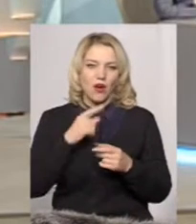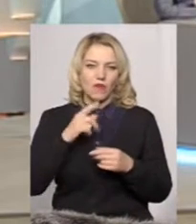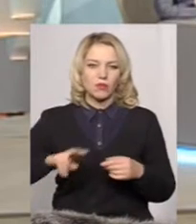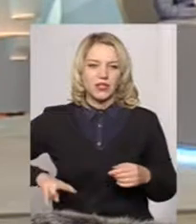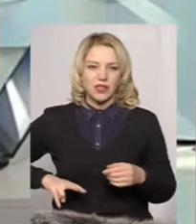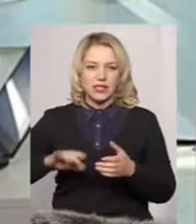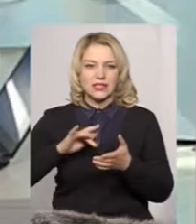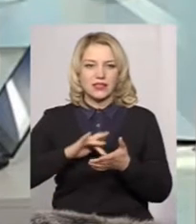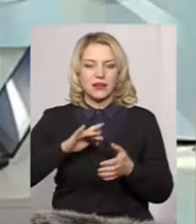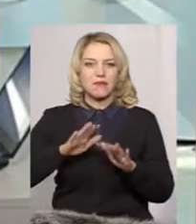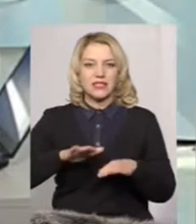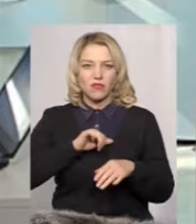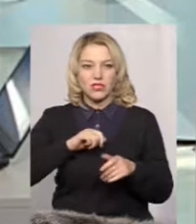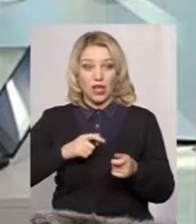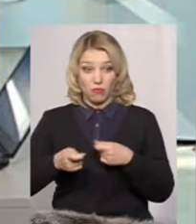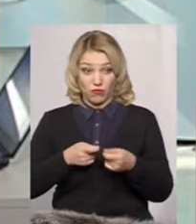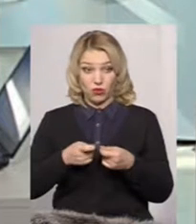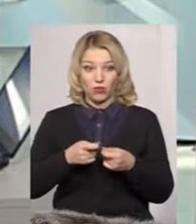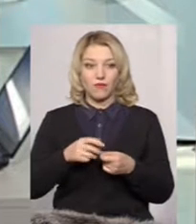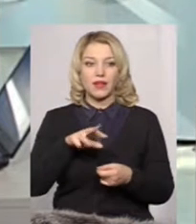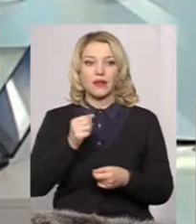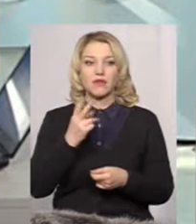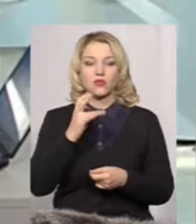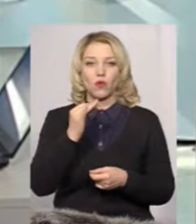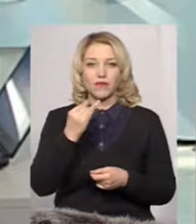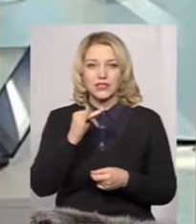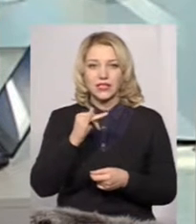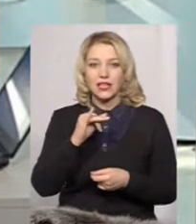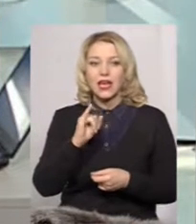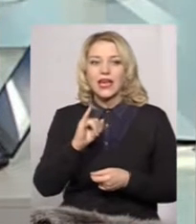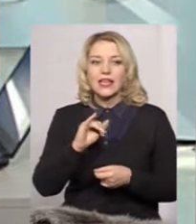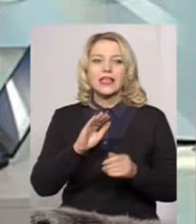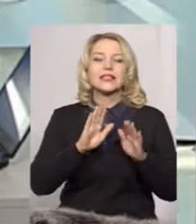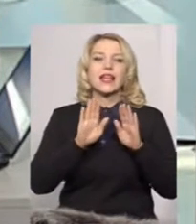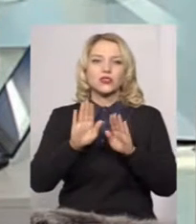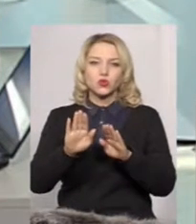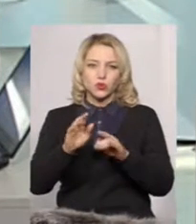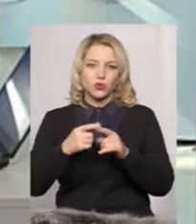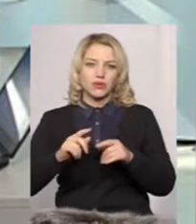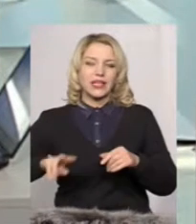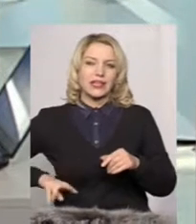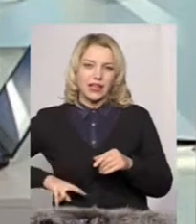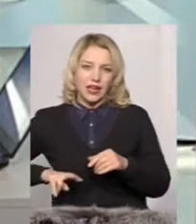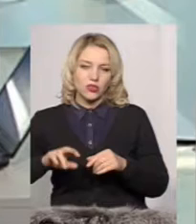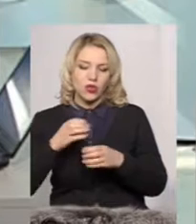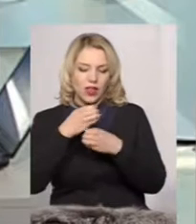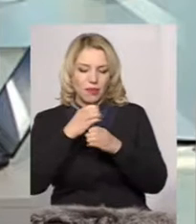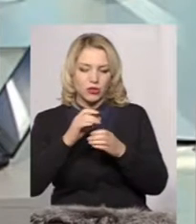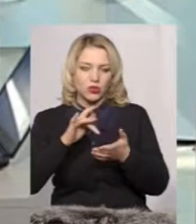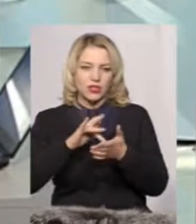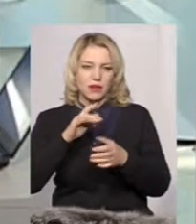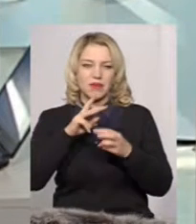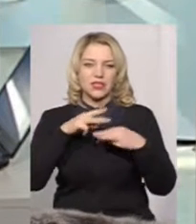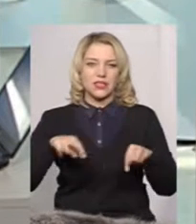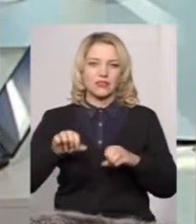розвитку місцевого самоврядування Сергієм Яцковським і заступником директора Хмельницького обласного лабораторного центру Міністерства охорони